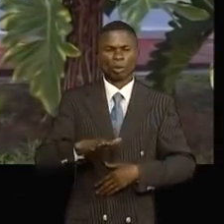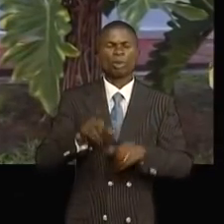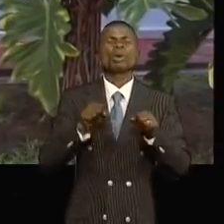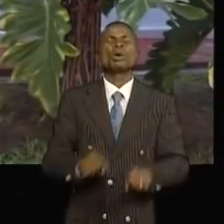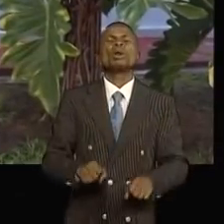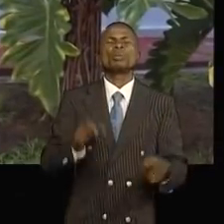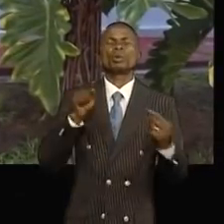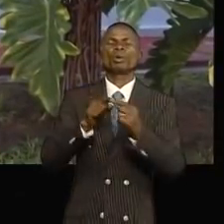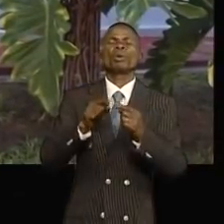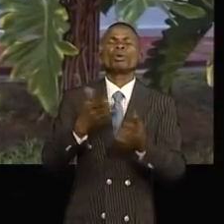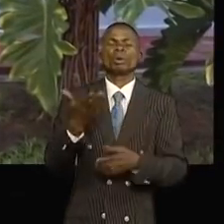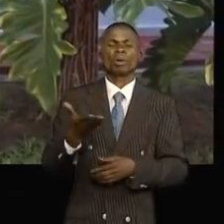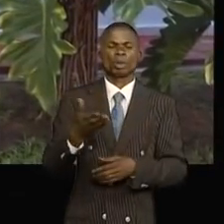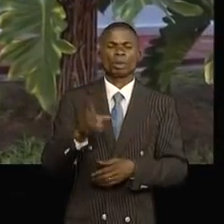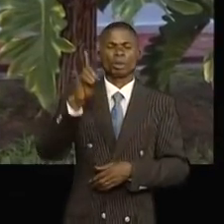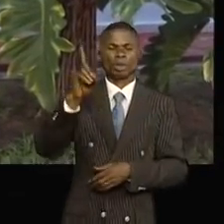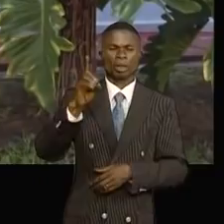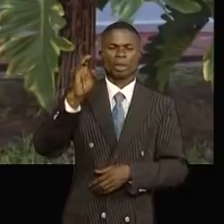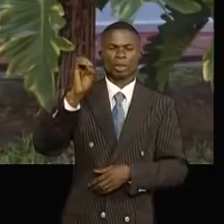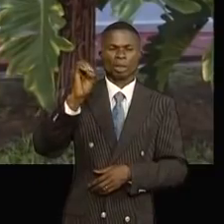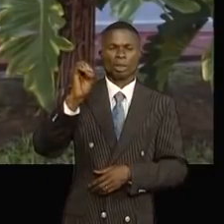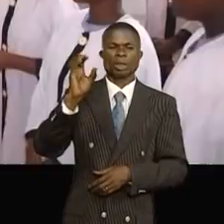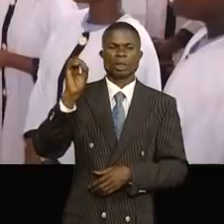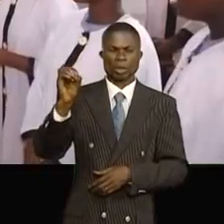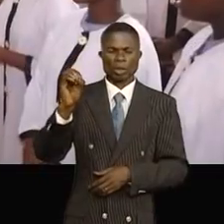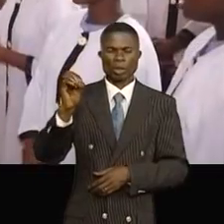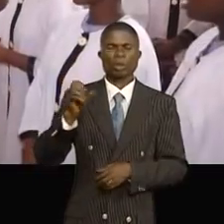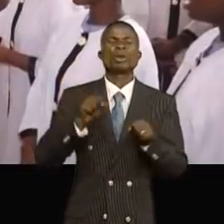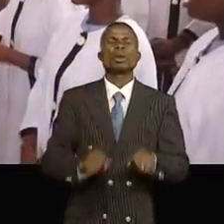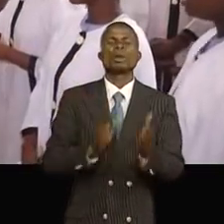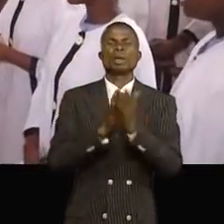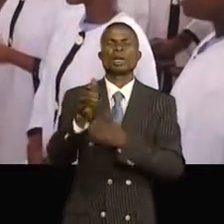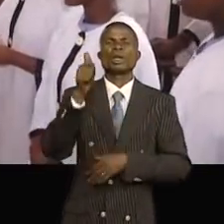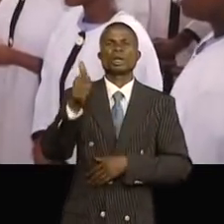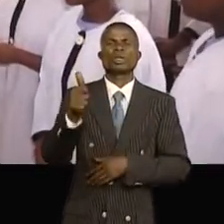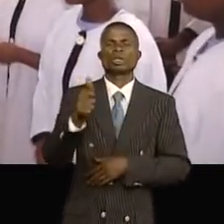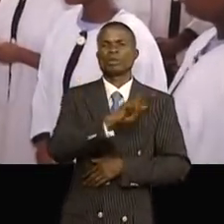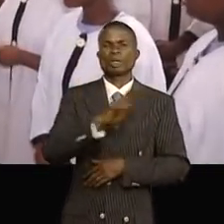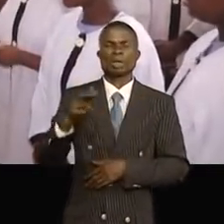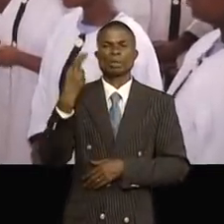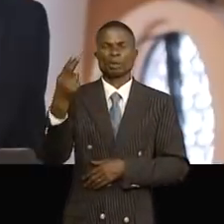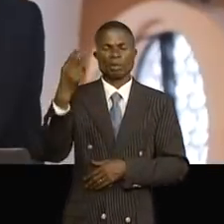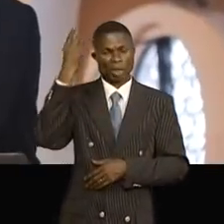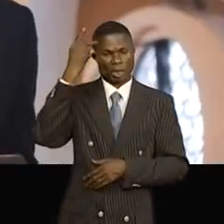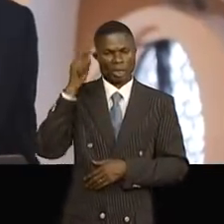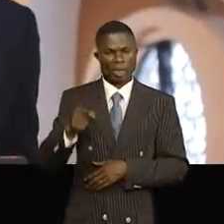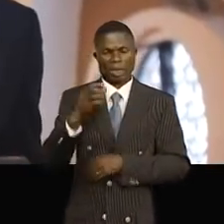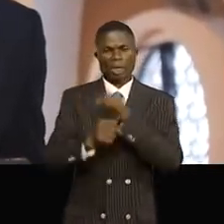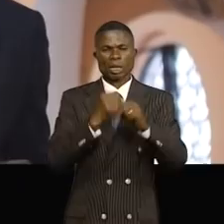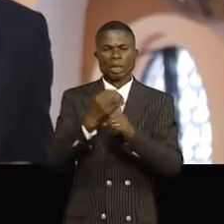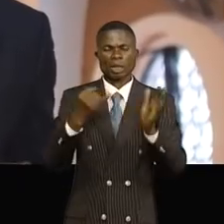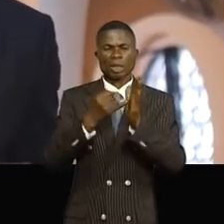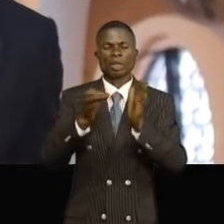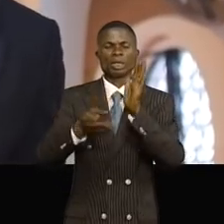auprès du bon Dieu. Deo Rouguiza-Maguera s'est éteint le 15 janvier 2020 à Kinshasa à l'âge des